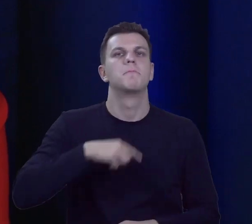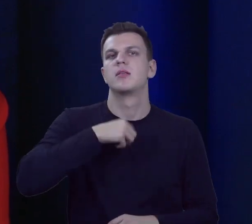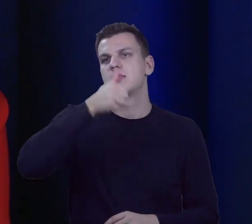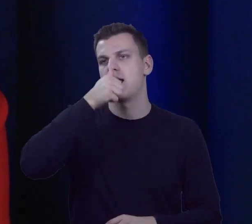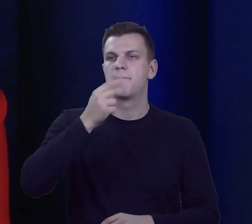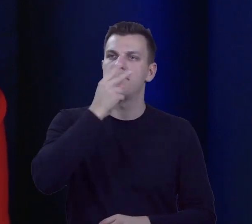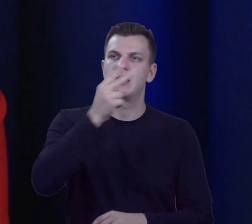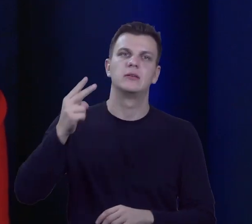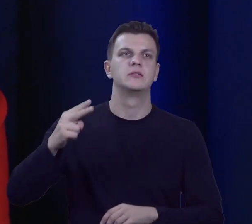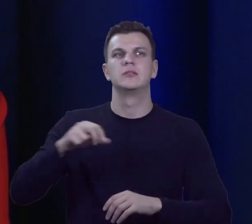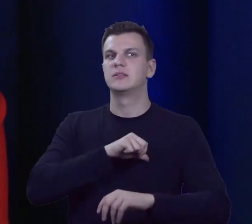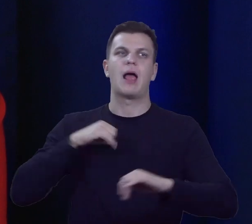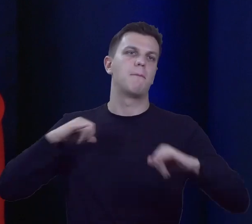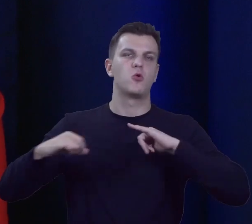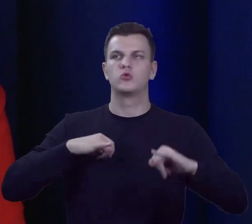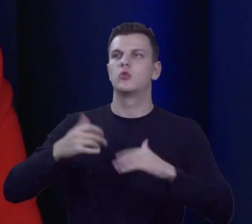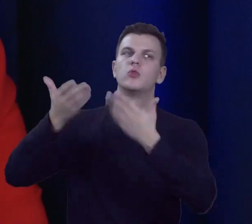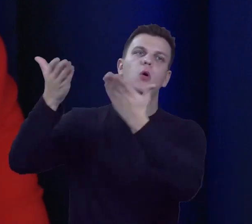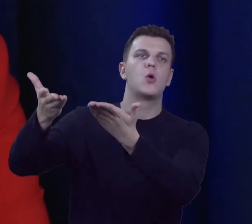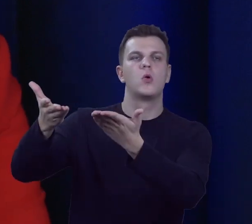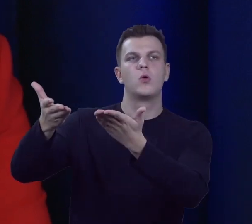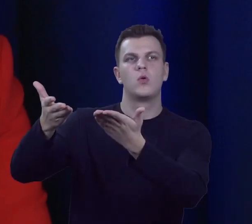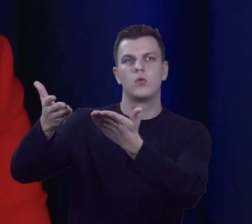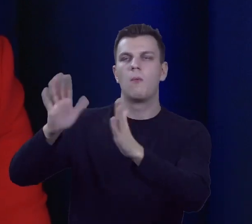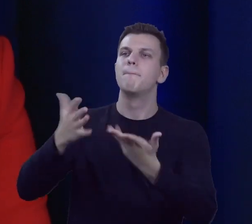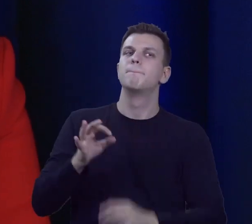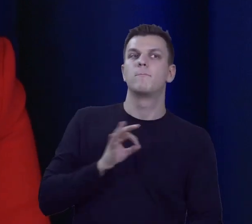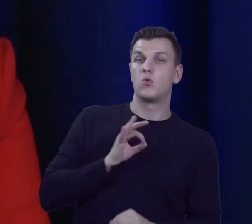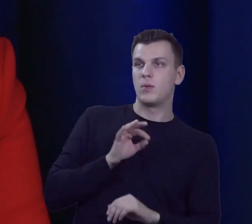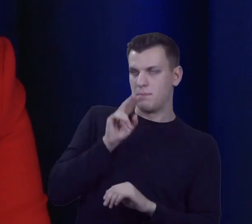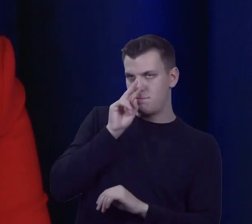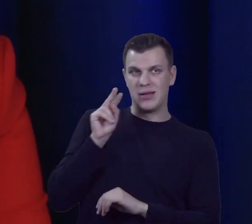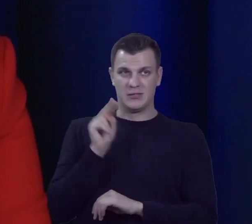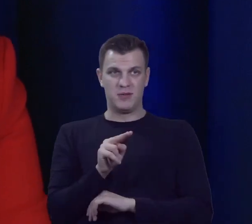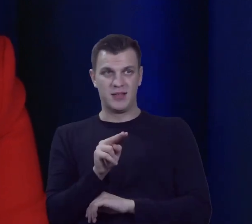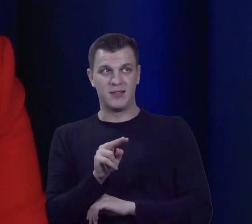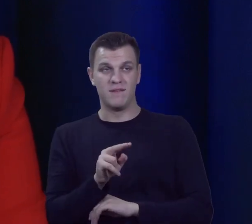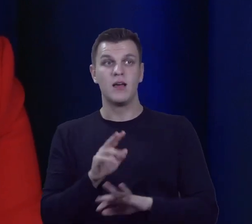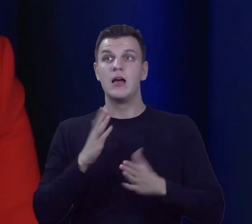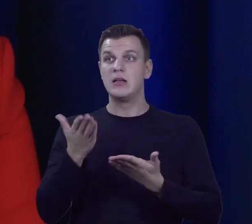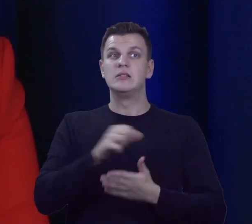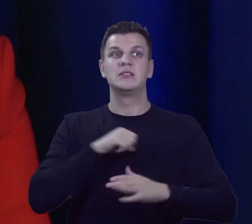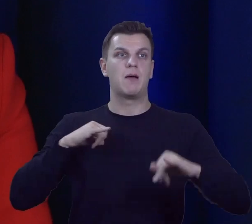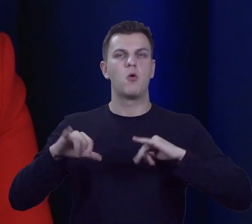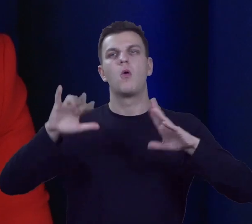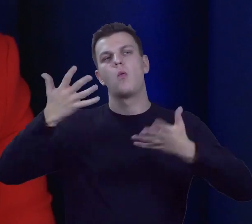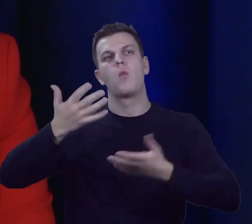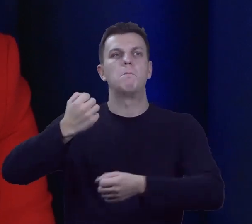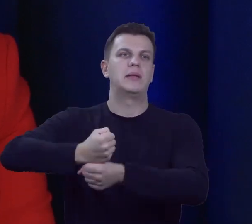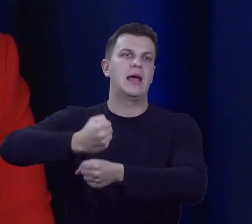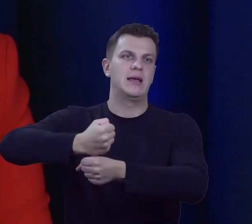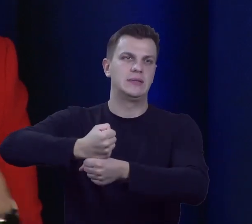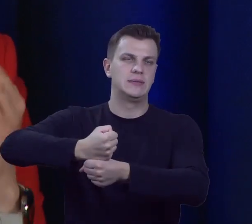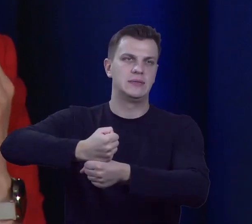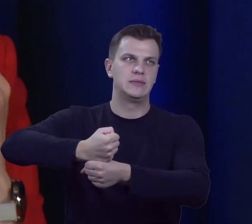samorządu w ten sposób, również z naszej perspektywy przede wszystkim, że to jest jakaś forma zawodu. To